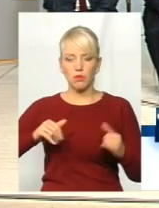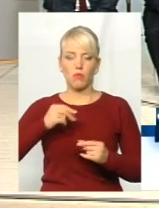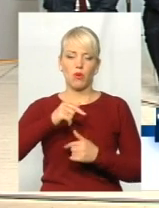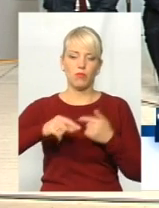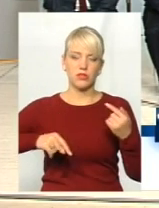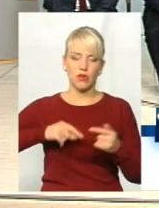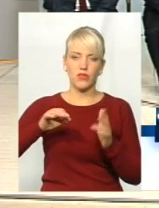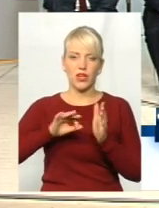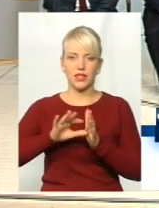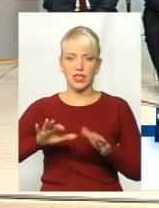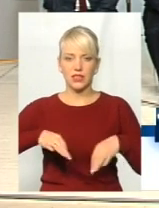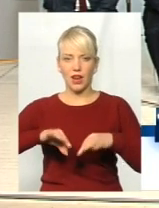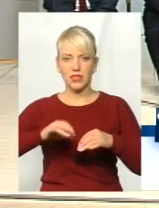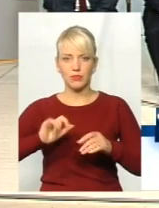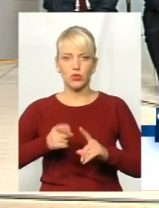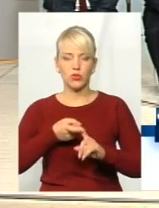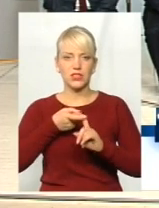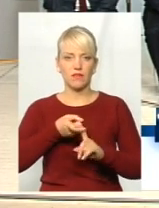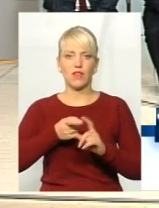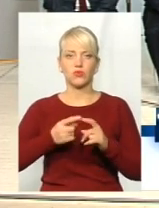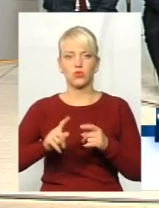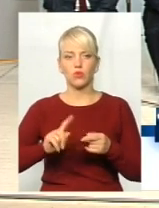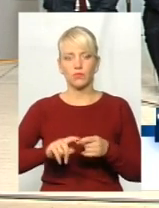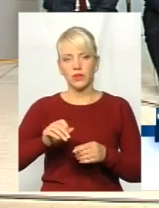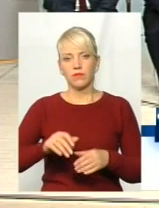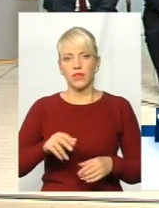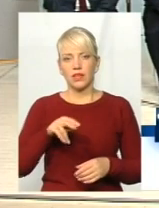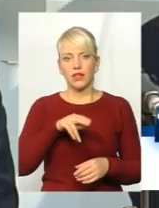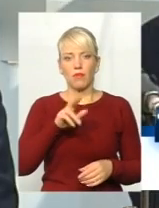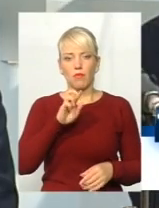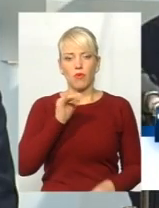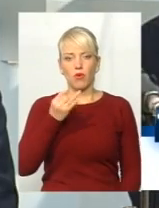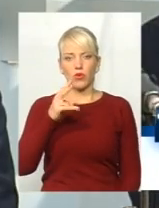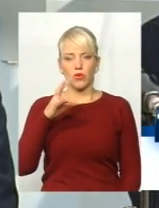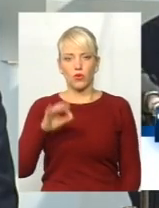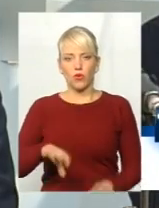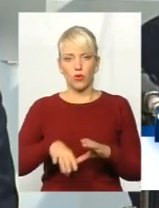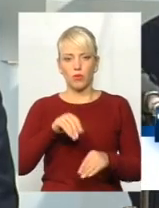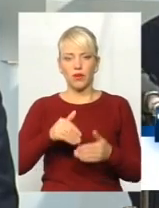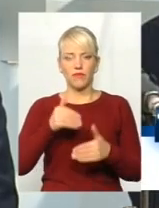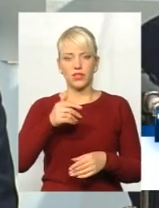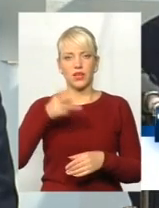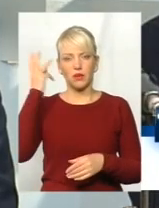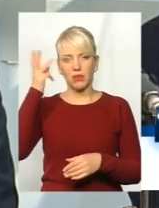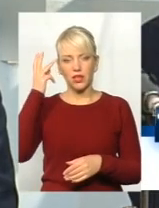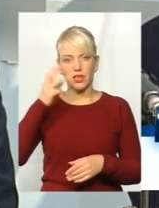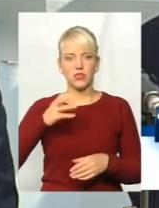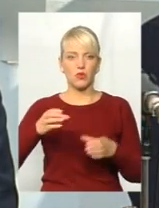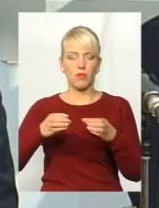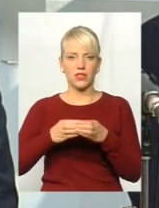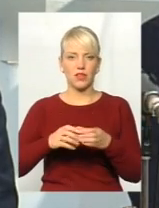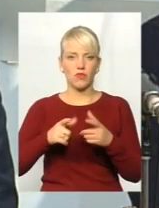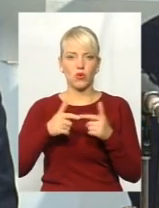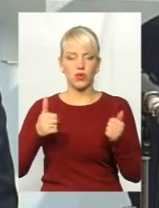енергетики, транспорту та зв'язку. По праву руку від мене Михайло Дмитрович Бойко, обраний від Хмельницької обласної партійної